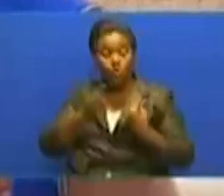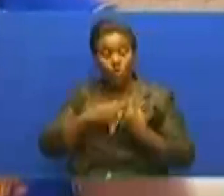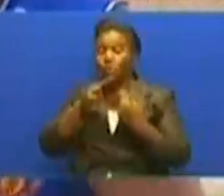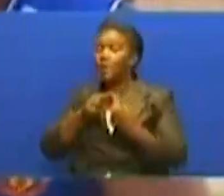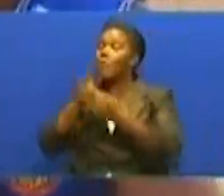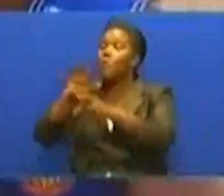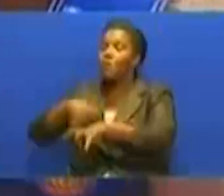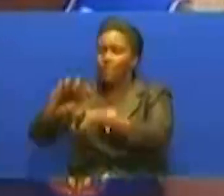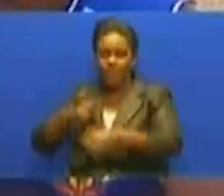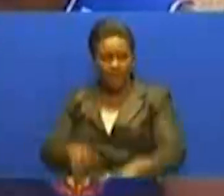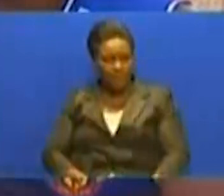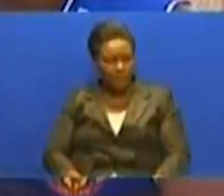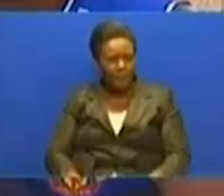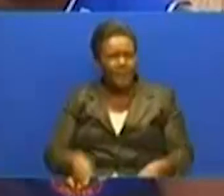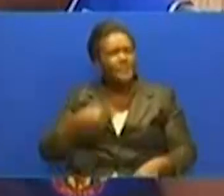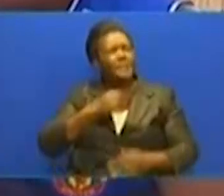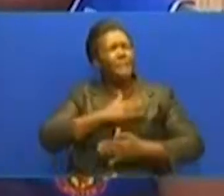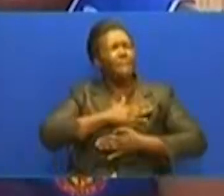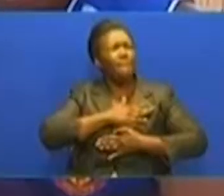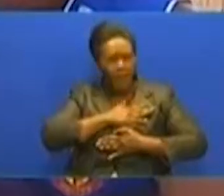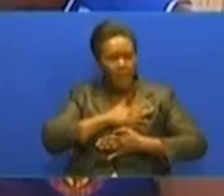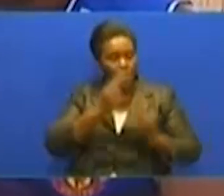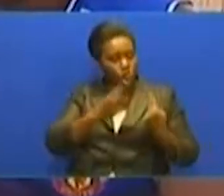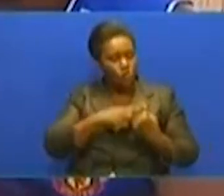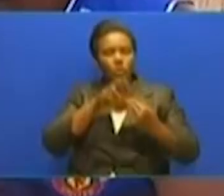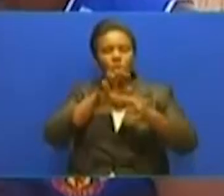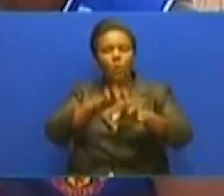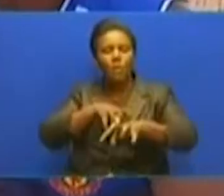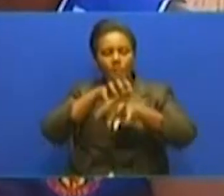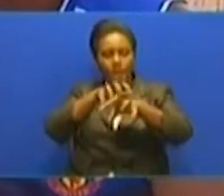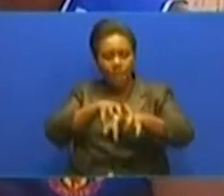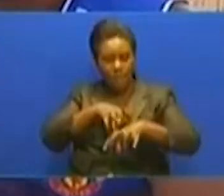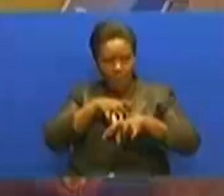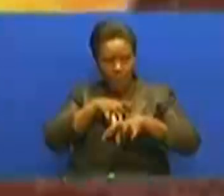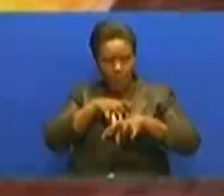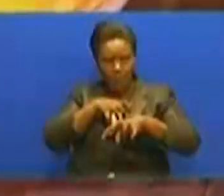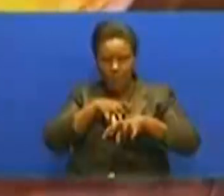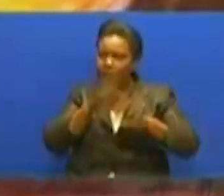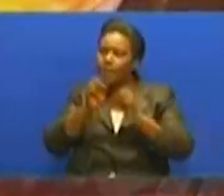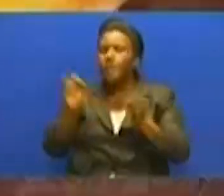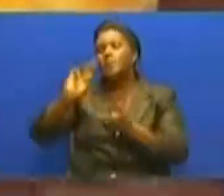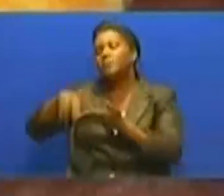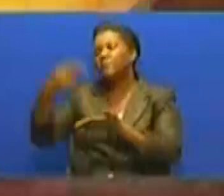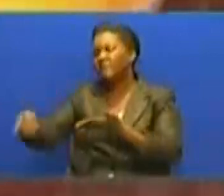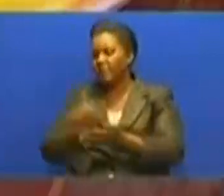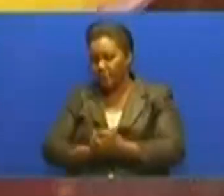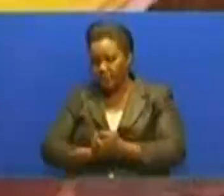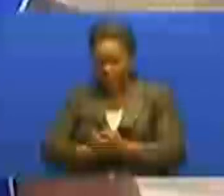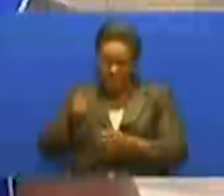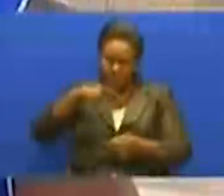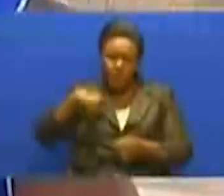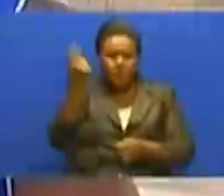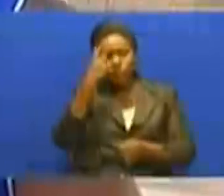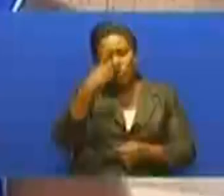Hapa anasimulia Lipenda zaidi kwa daktari ila nilikuja nikaferi